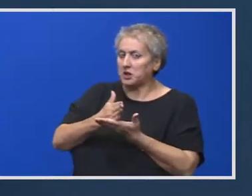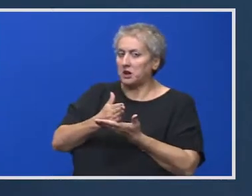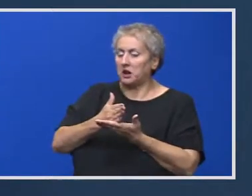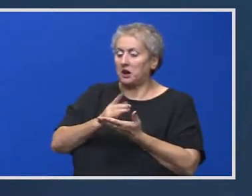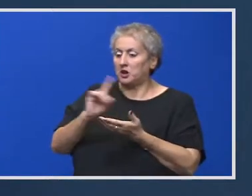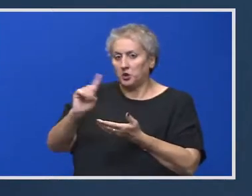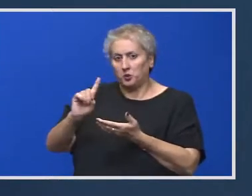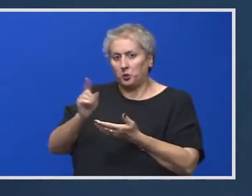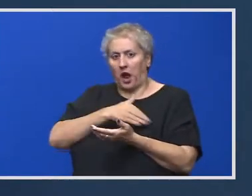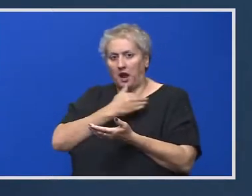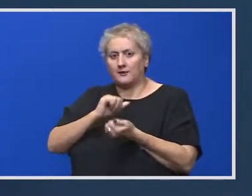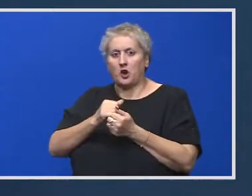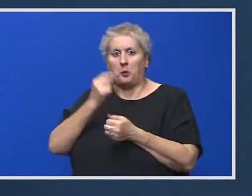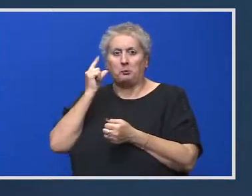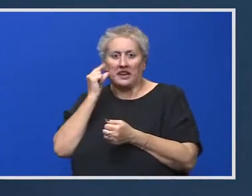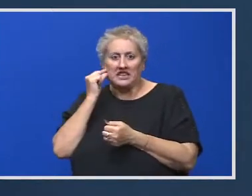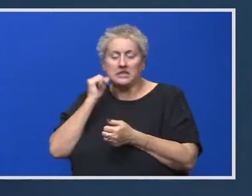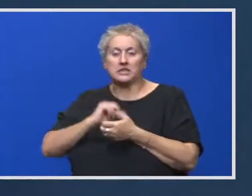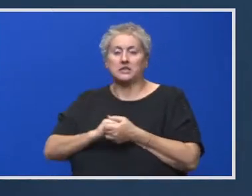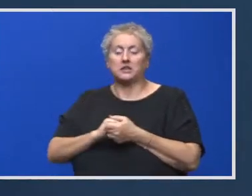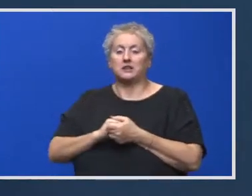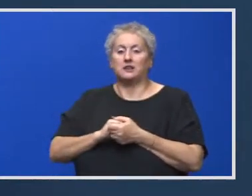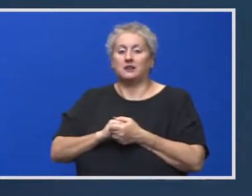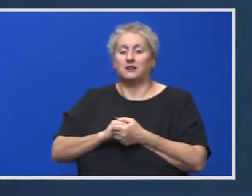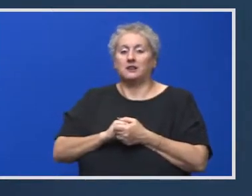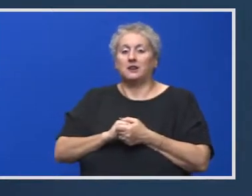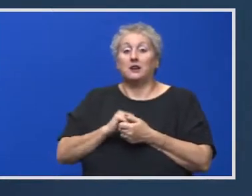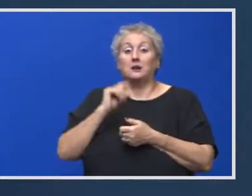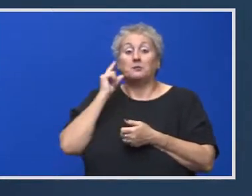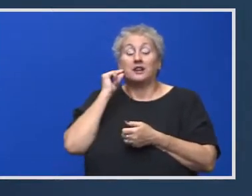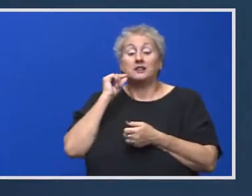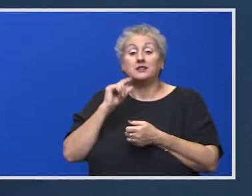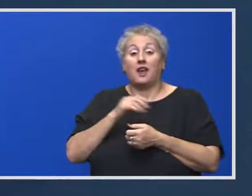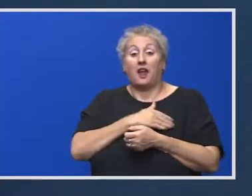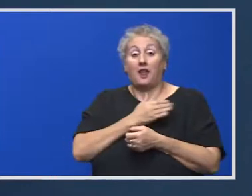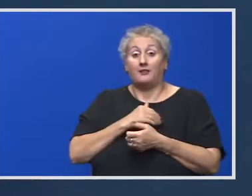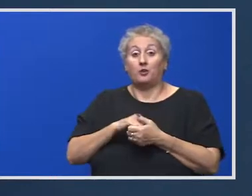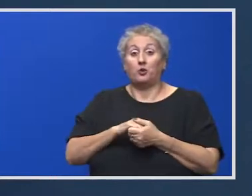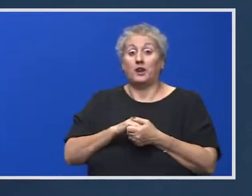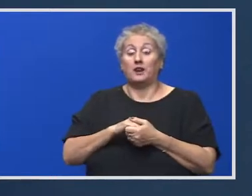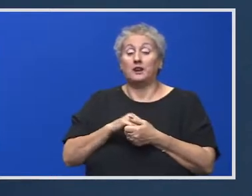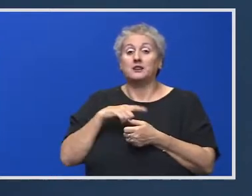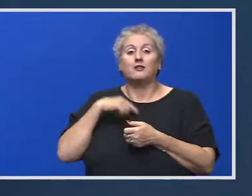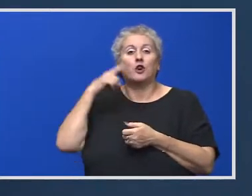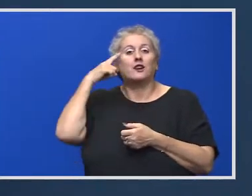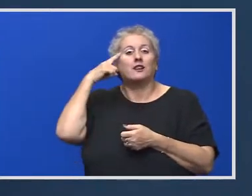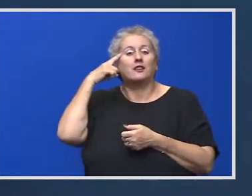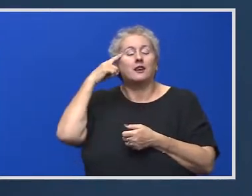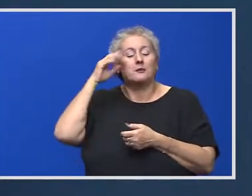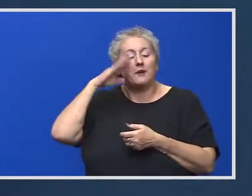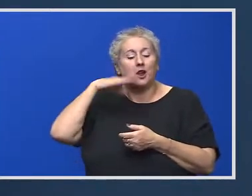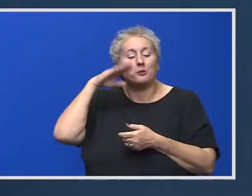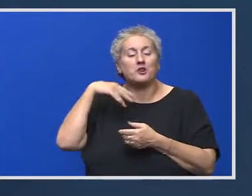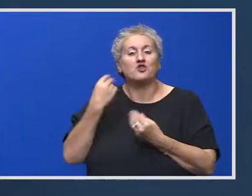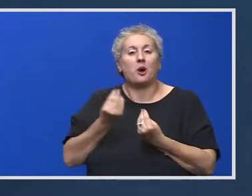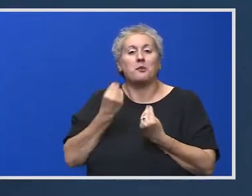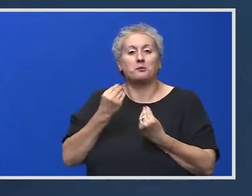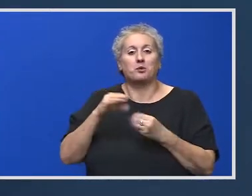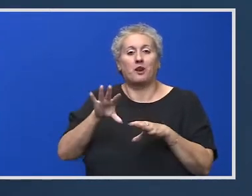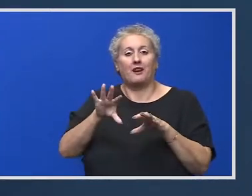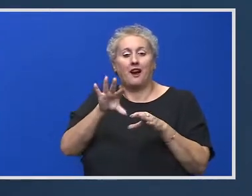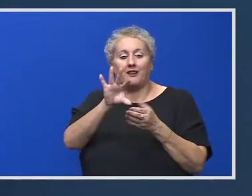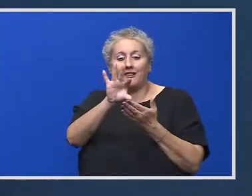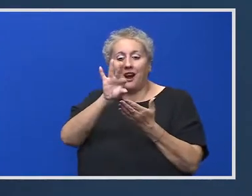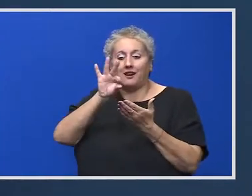elevului? Deci, elevul și părinții elevului se vor gândi întotdeauna la cea mai bună